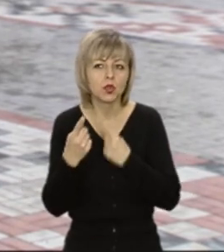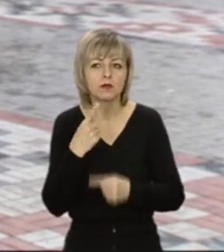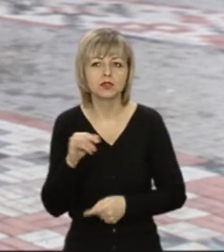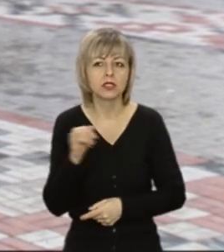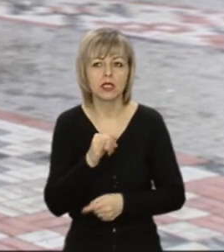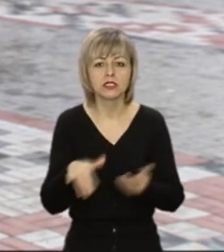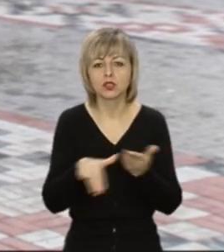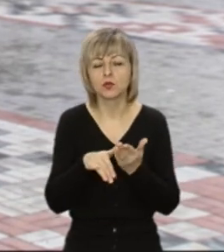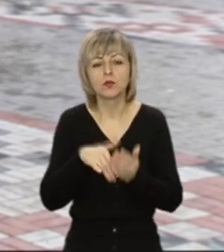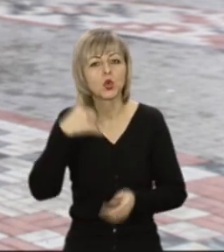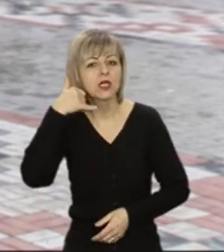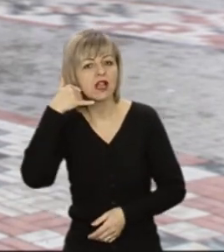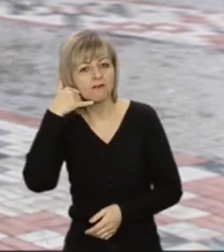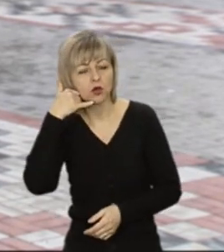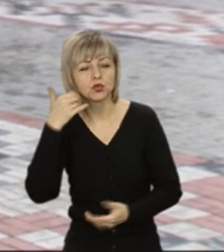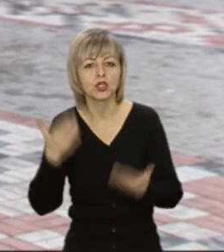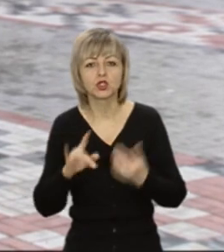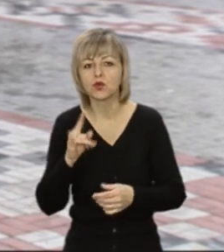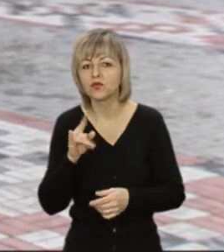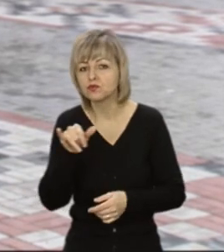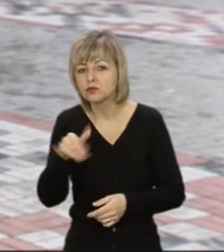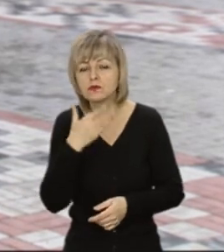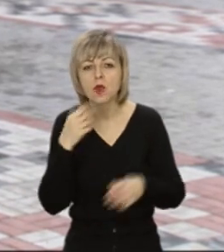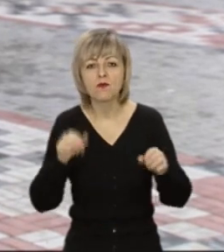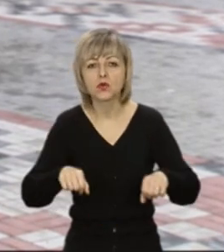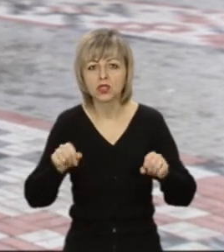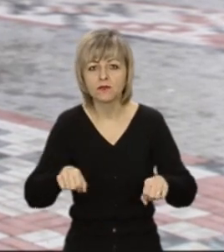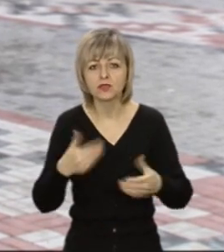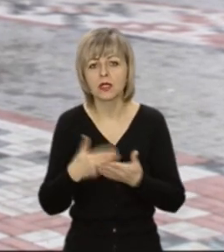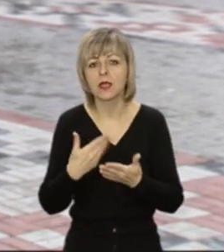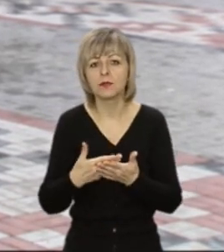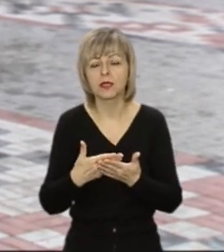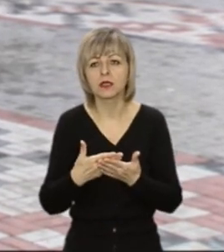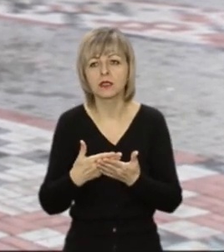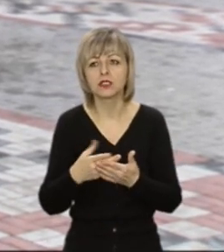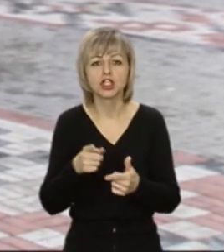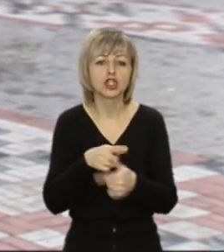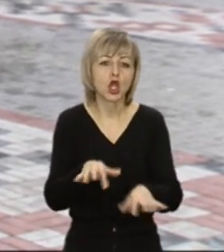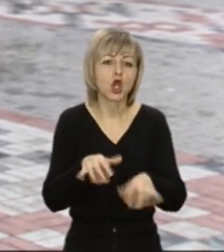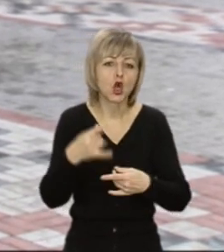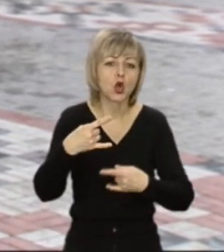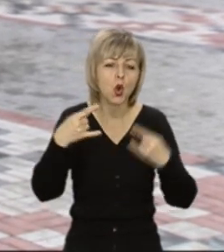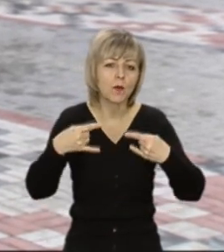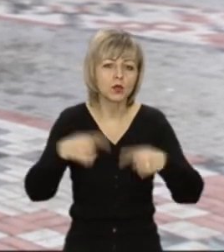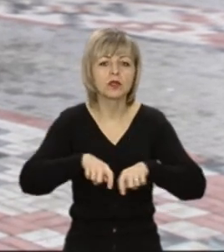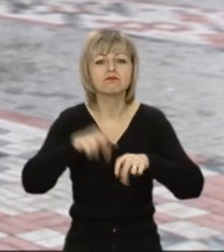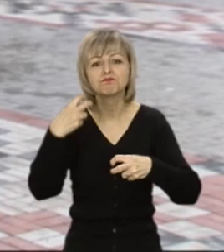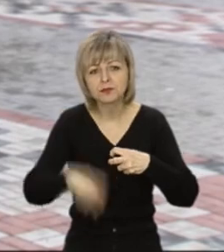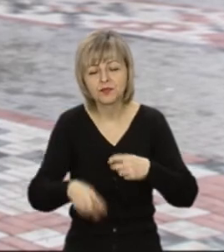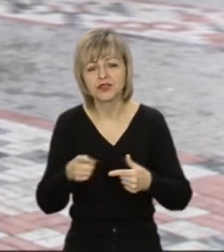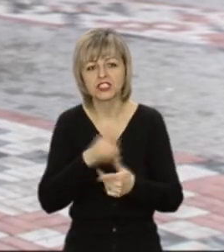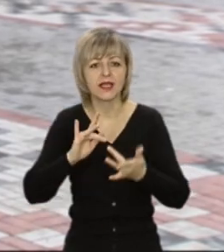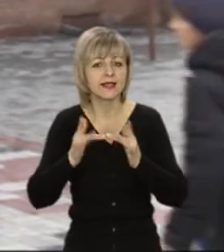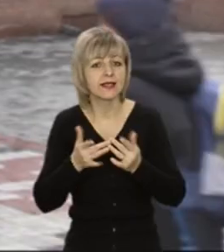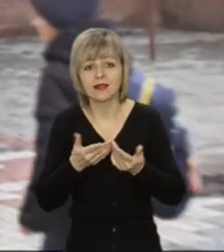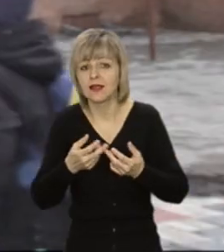телефоном, якщо дитина не має можливості, наприклад, чи комп'ютер зламався, чи інтернет